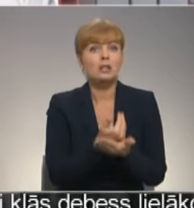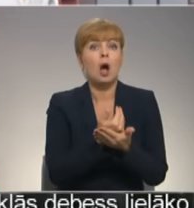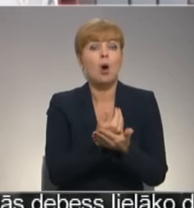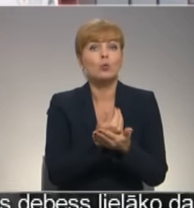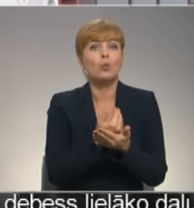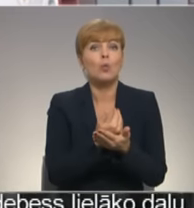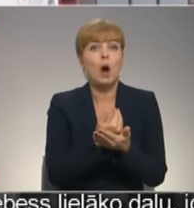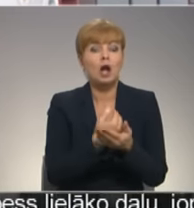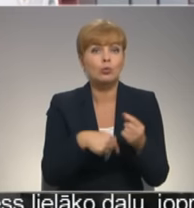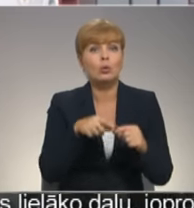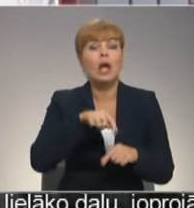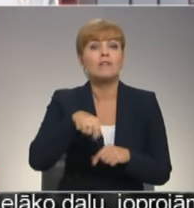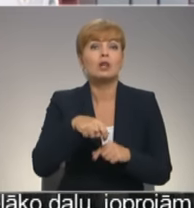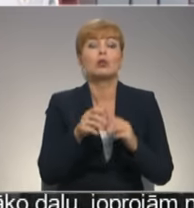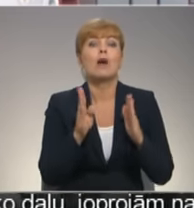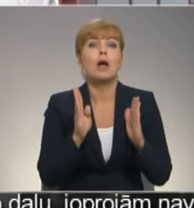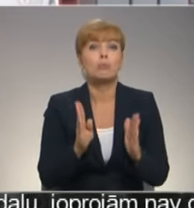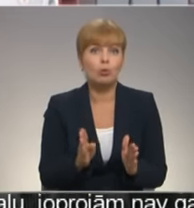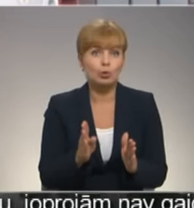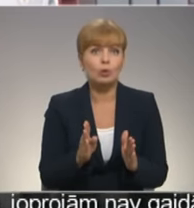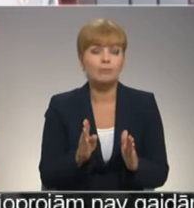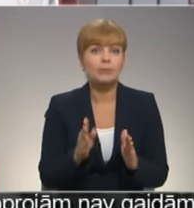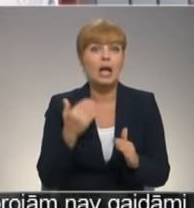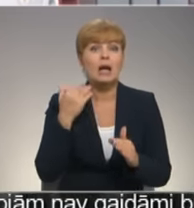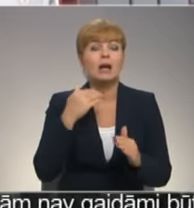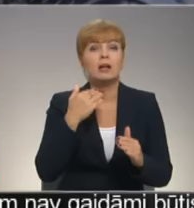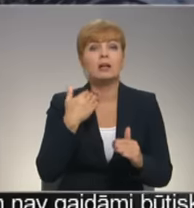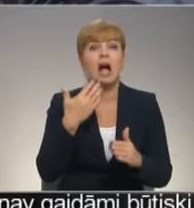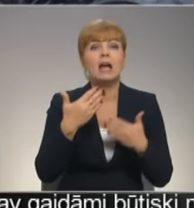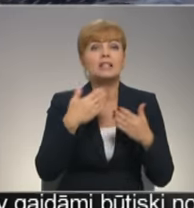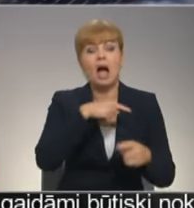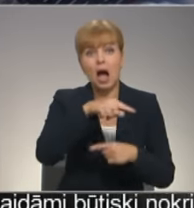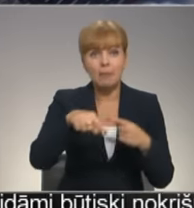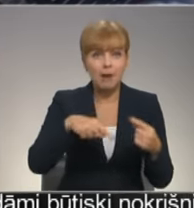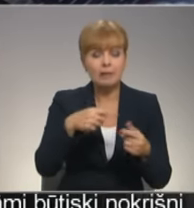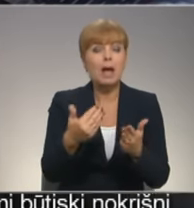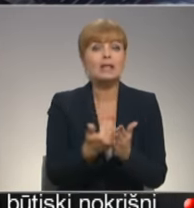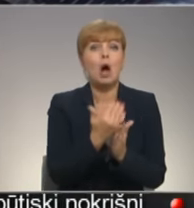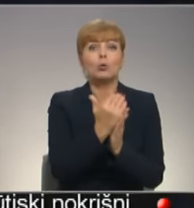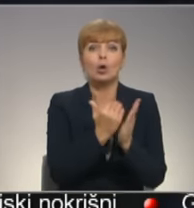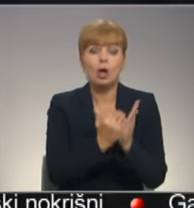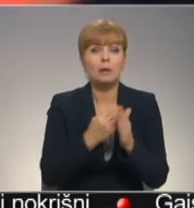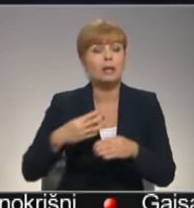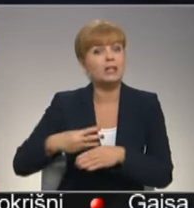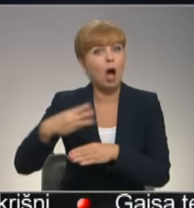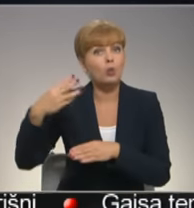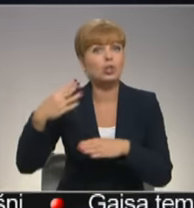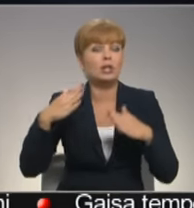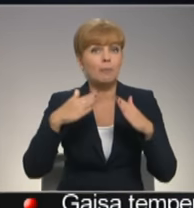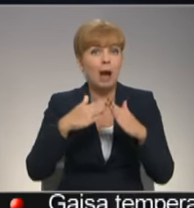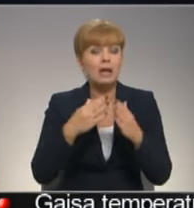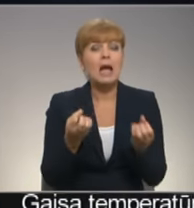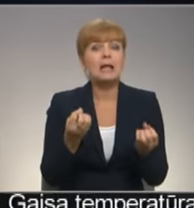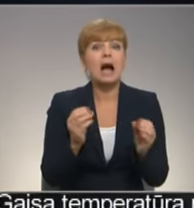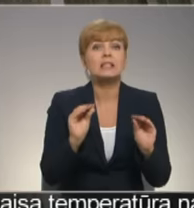lai virtuvē būtu gaisa apmaiņa patstāvīga. Jauna norma nosaka, ja daudz dzīvokļu mājai ir gāzes